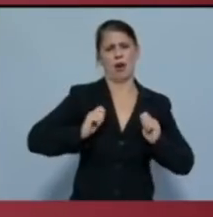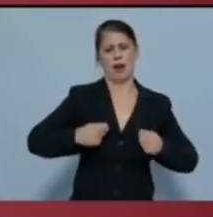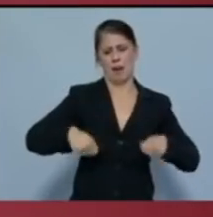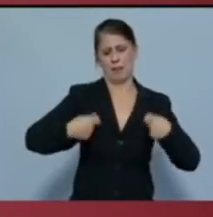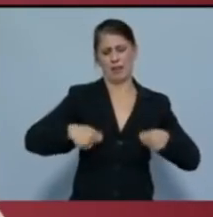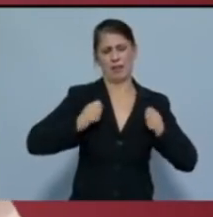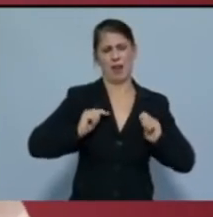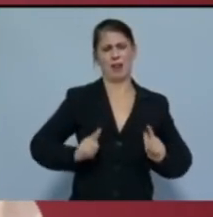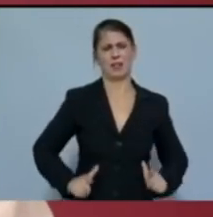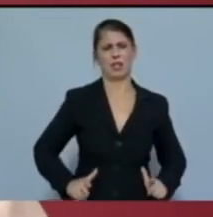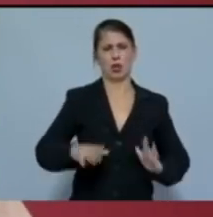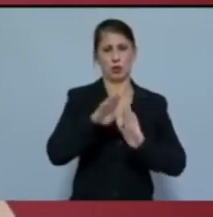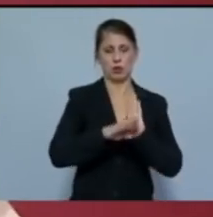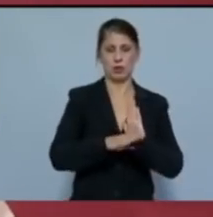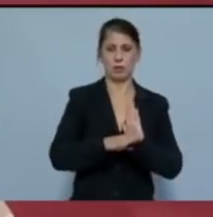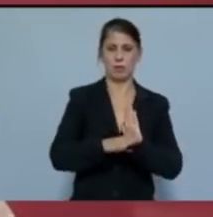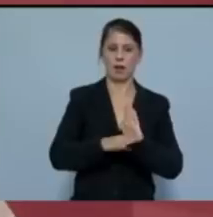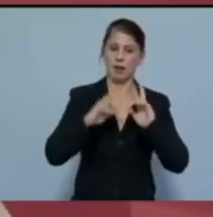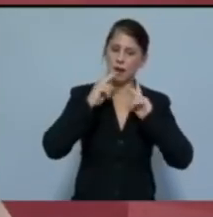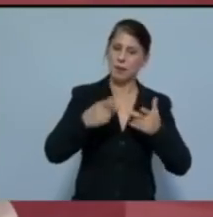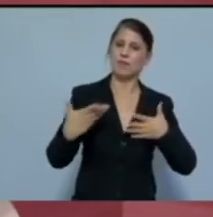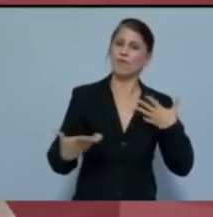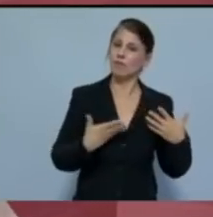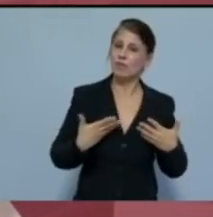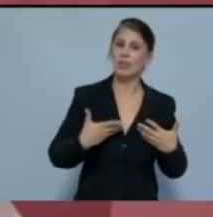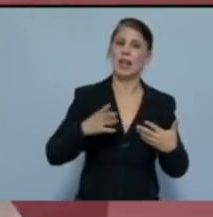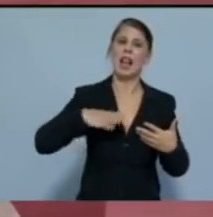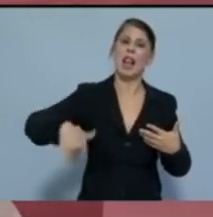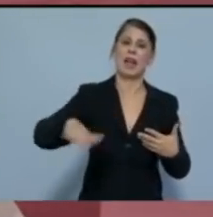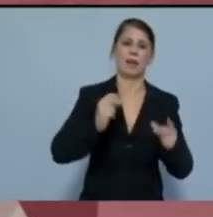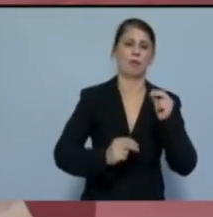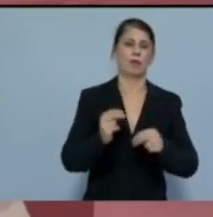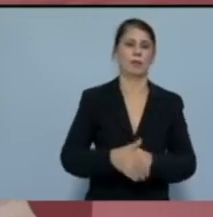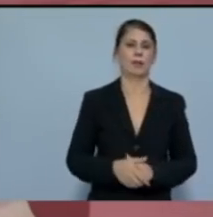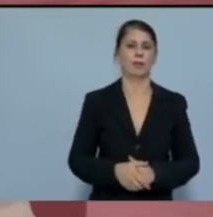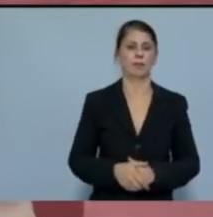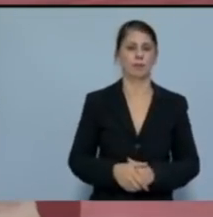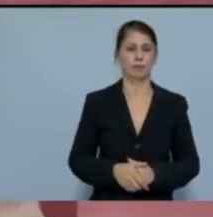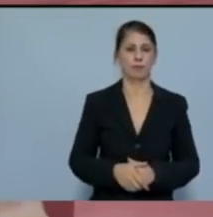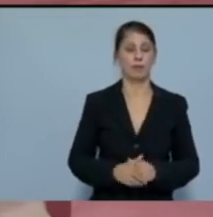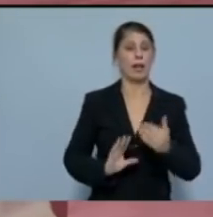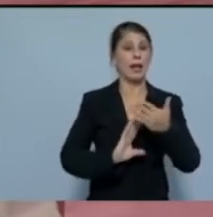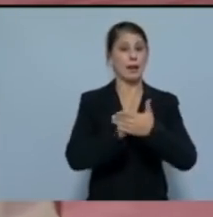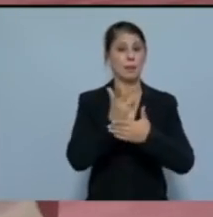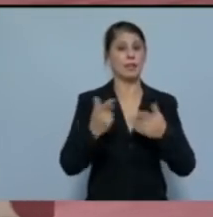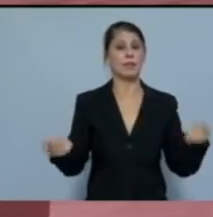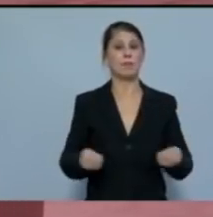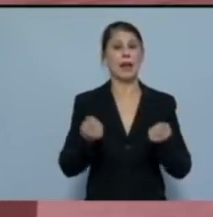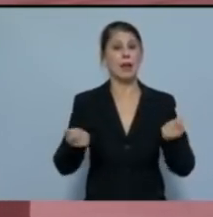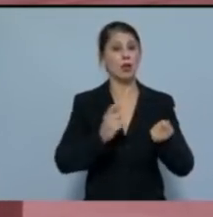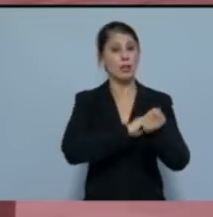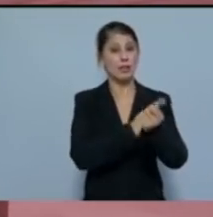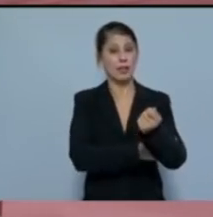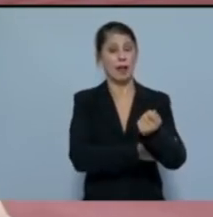σύστημα να απαντήσει στα σύγχρονα λαϊκά προβλήματα. Να αναπτύσσει τις παραγωγικές δυνάμεις